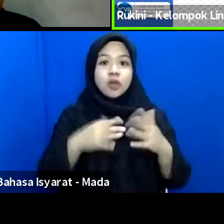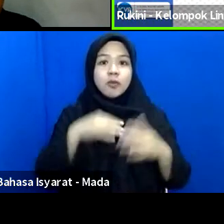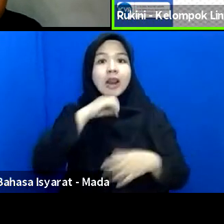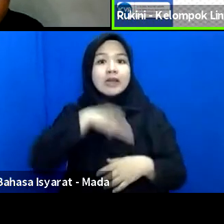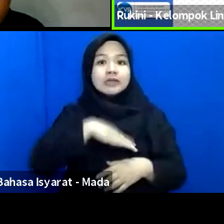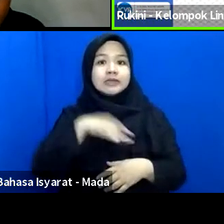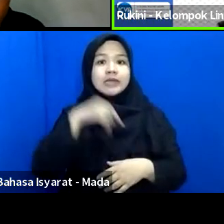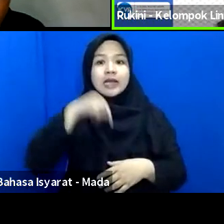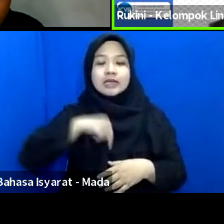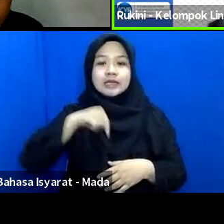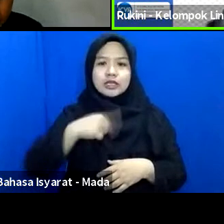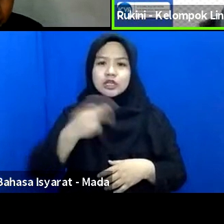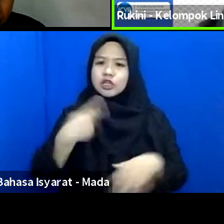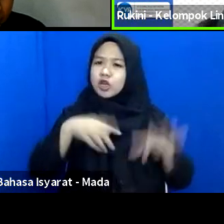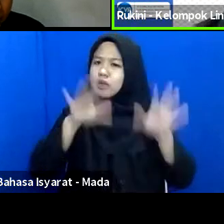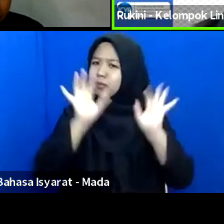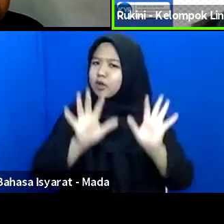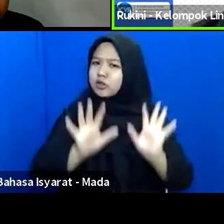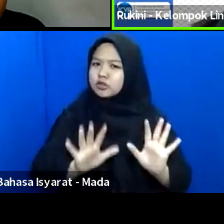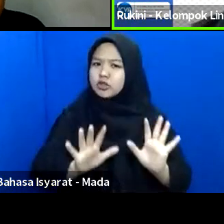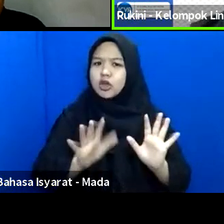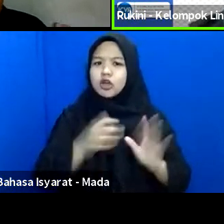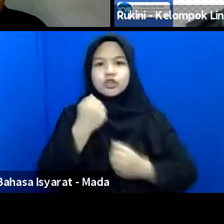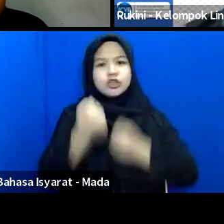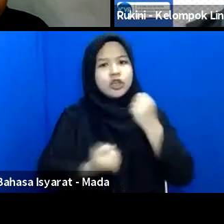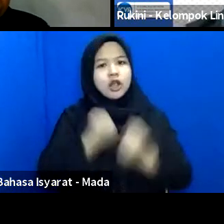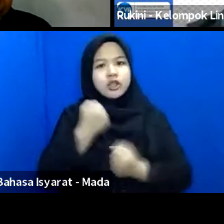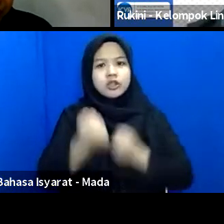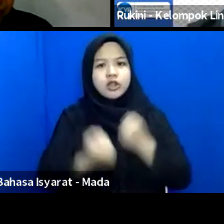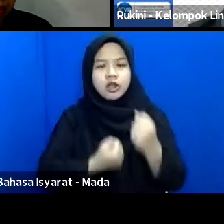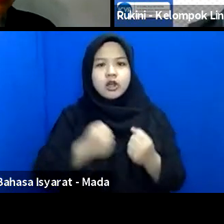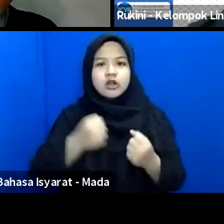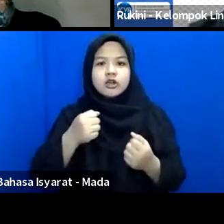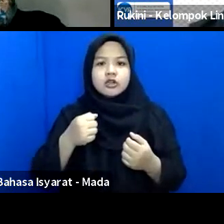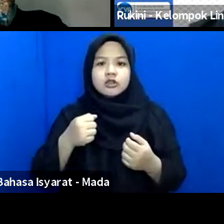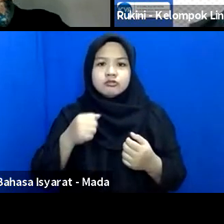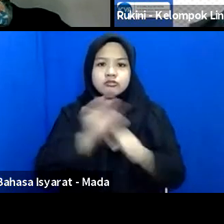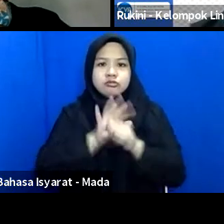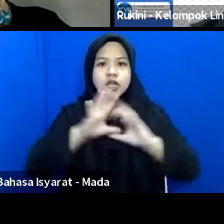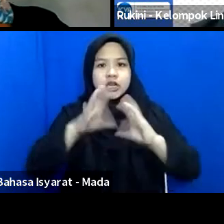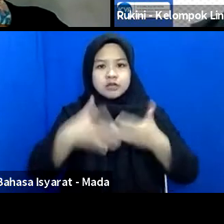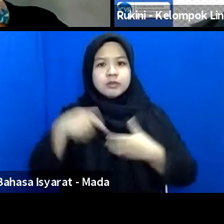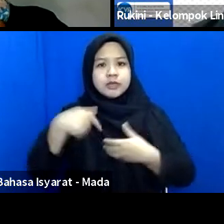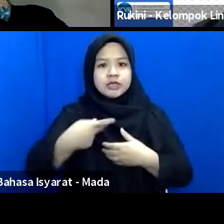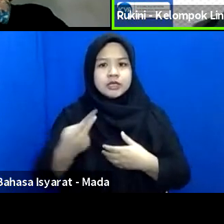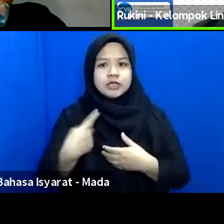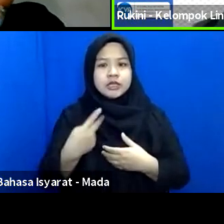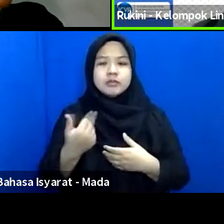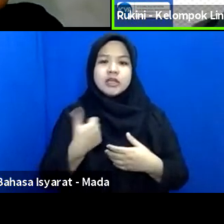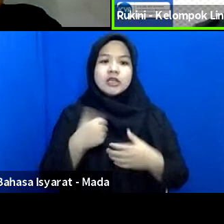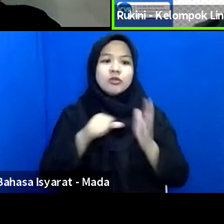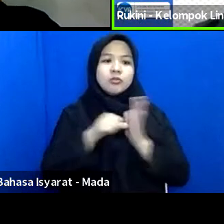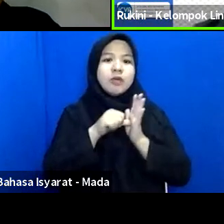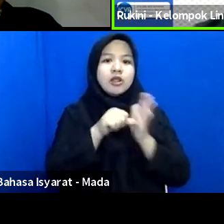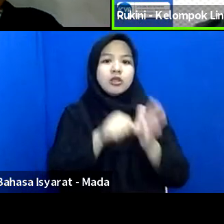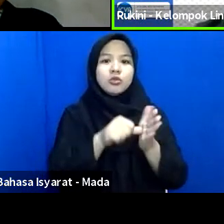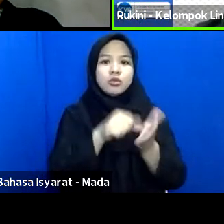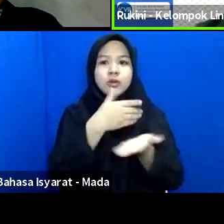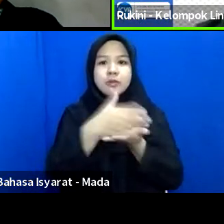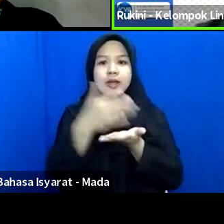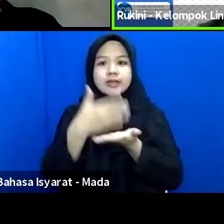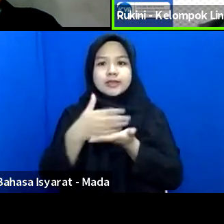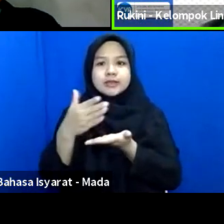kita banyak sekali sebenarnya yaitu kita selama pandemi ini kita bisa ikut membantu dalam pembagian